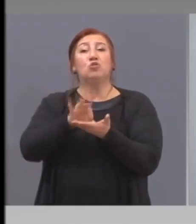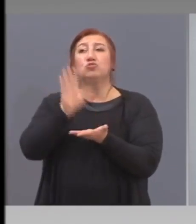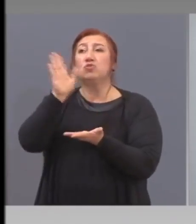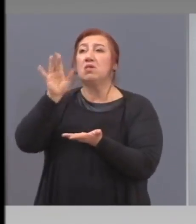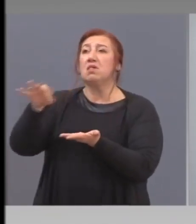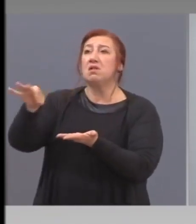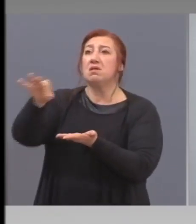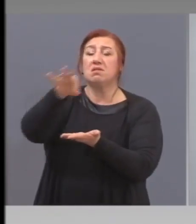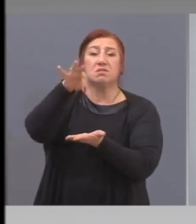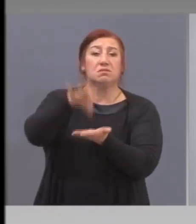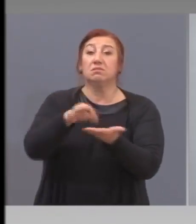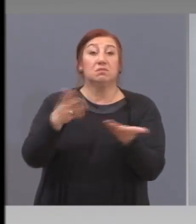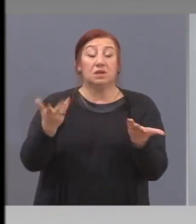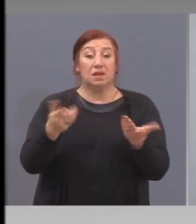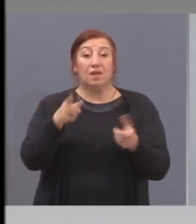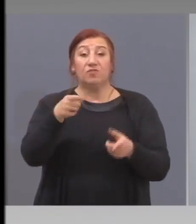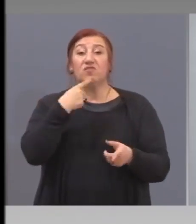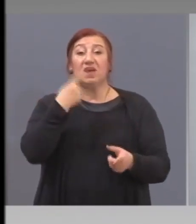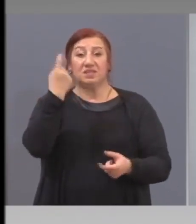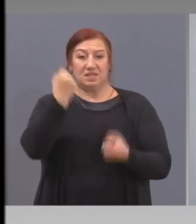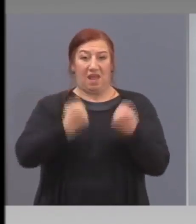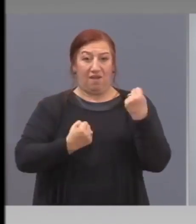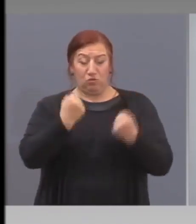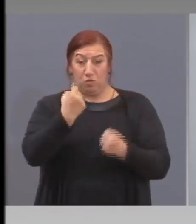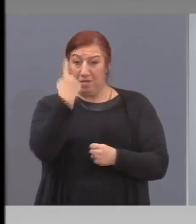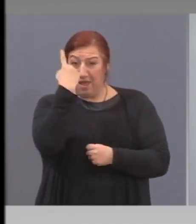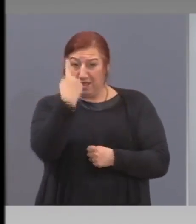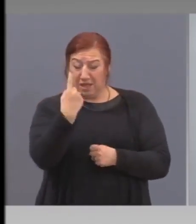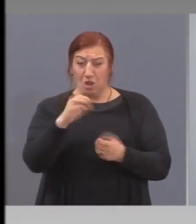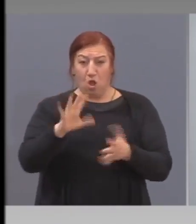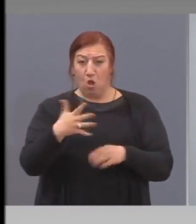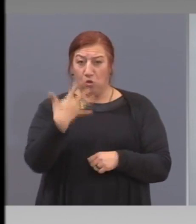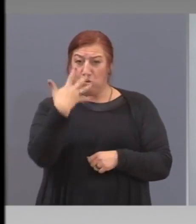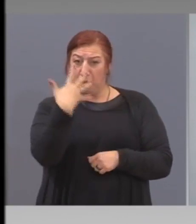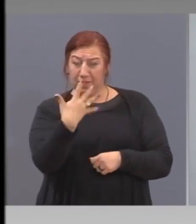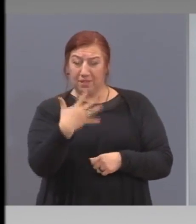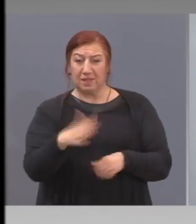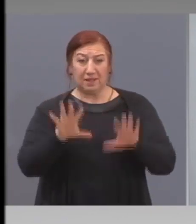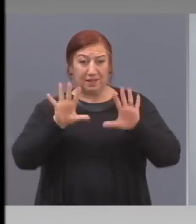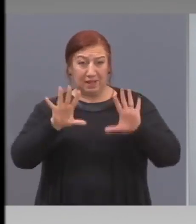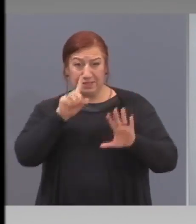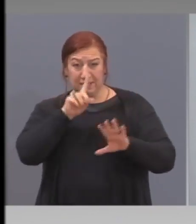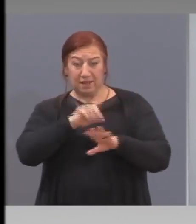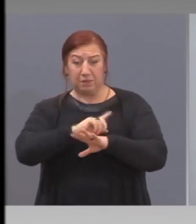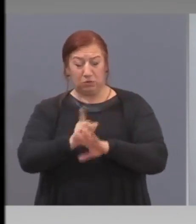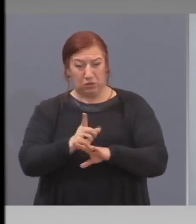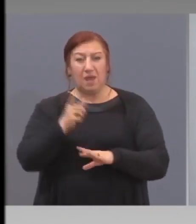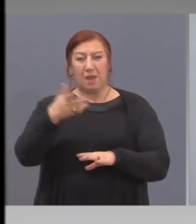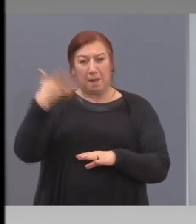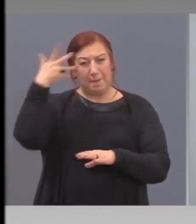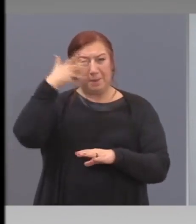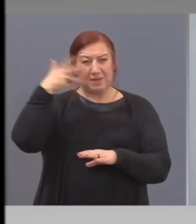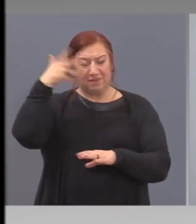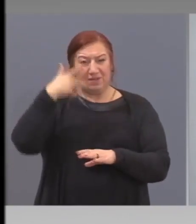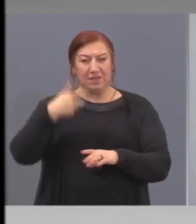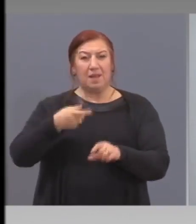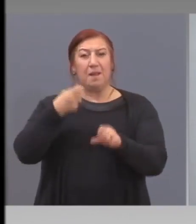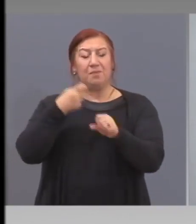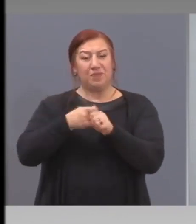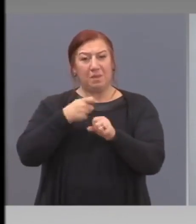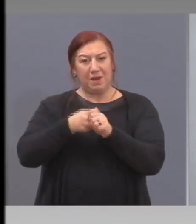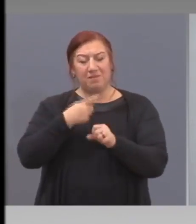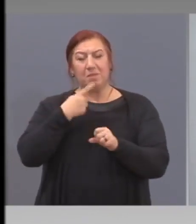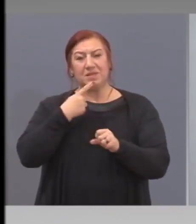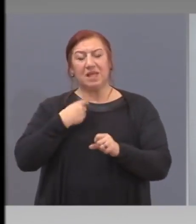И това за един автомобил ще е 5-10 минути. А представете си това да го направиме, за да угодиме на тези